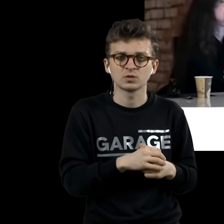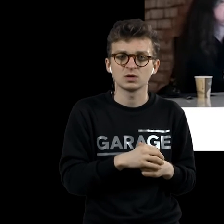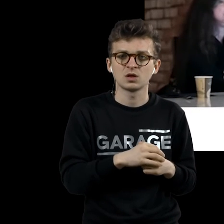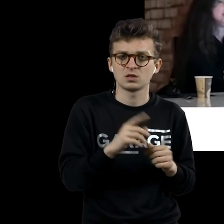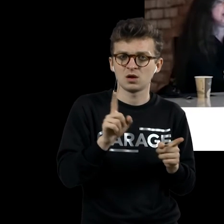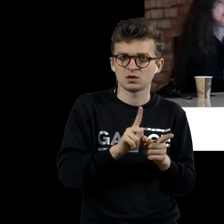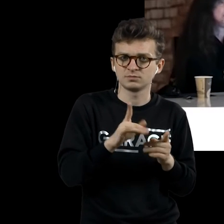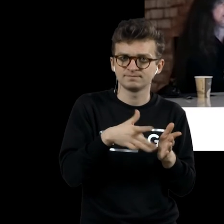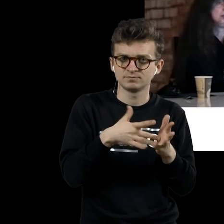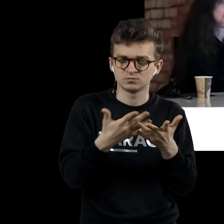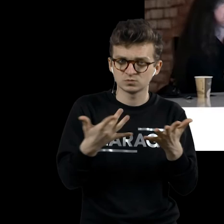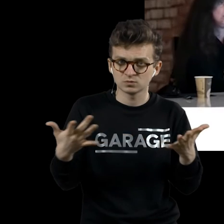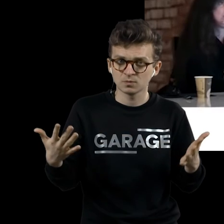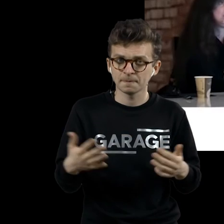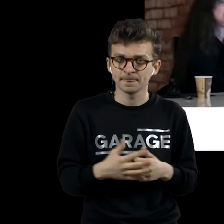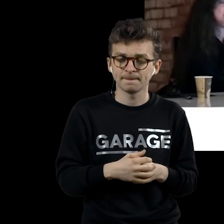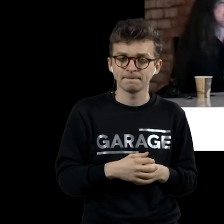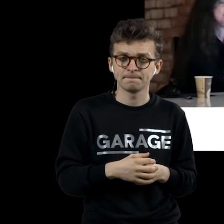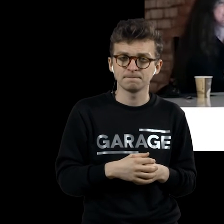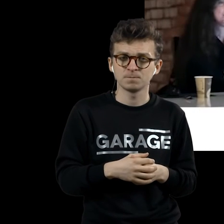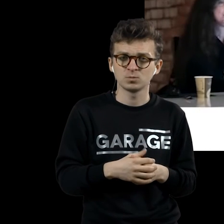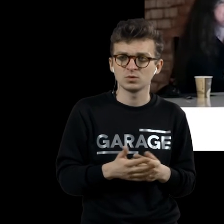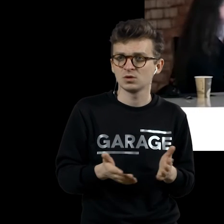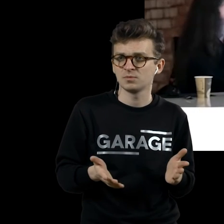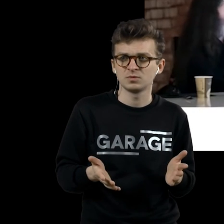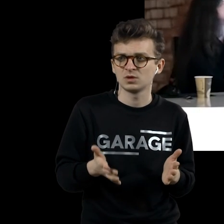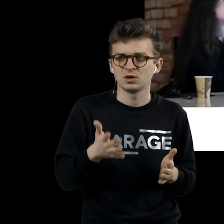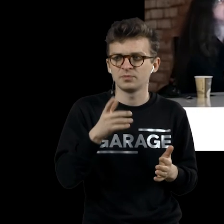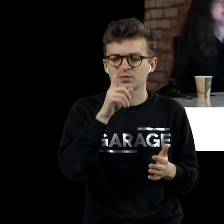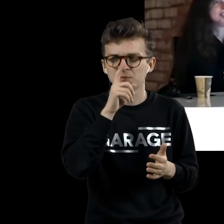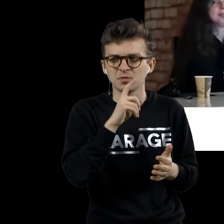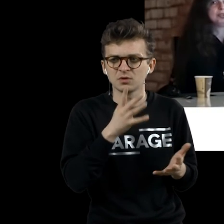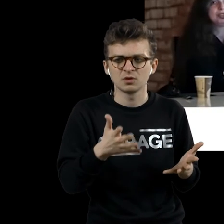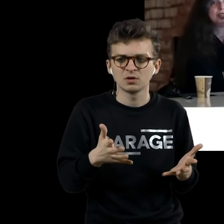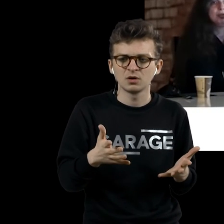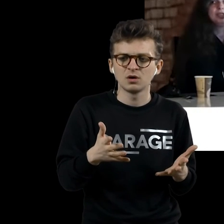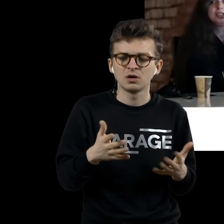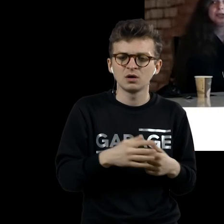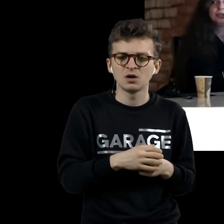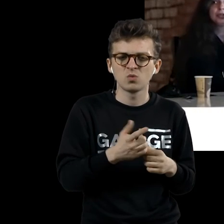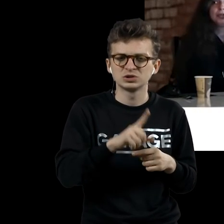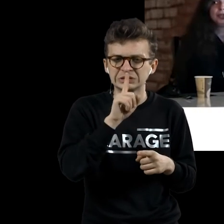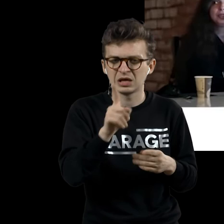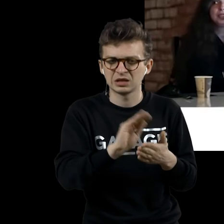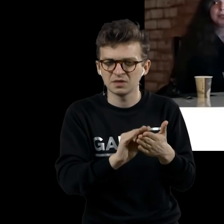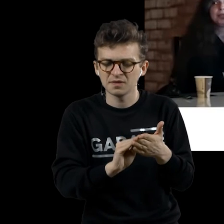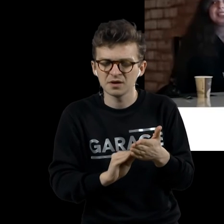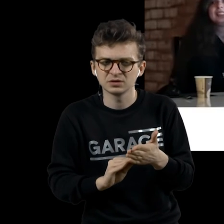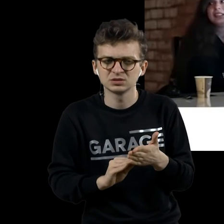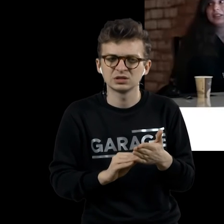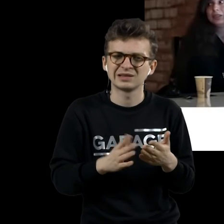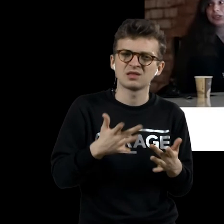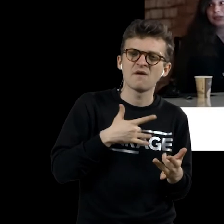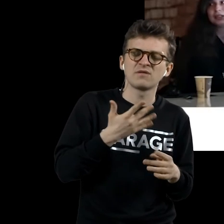листы с непонятными чертежами, с такими же странными текстами, которые являются скорее